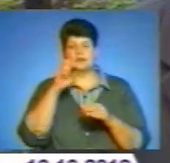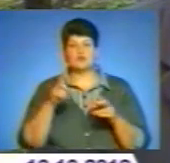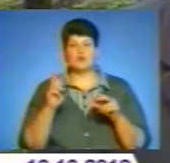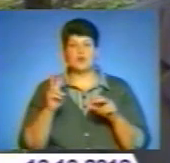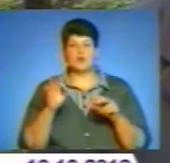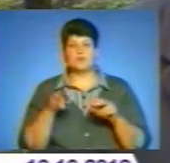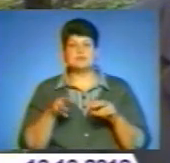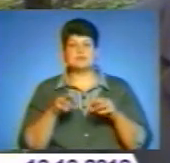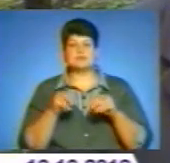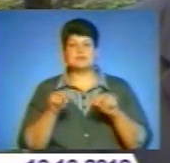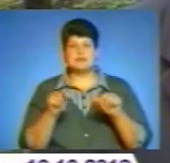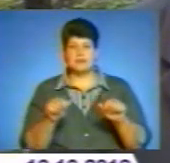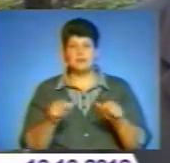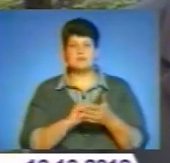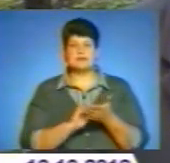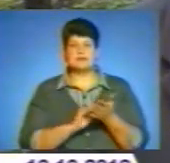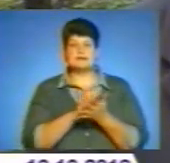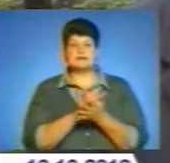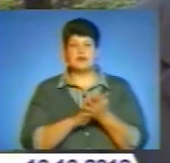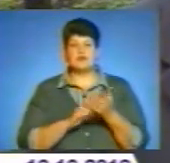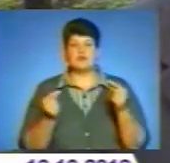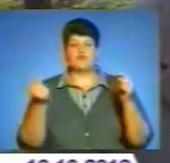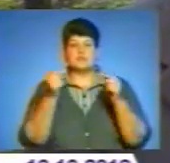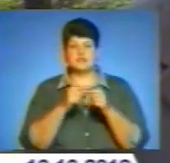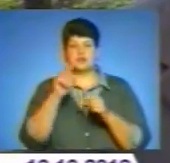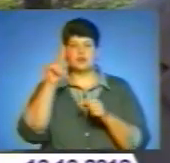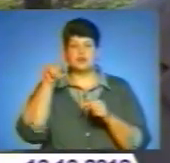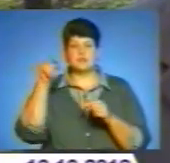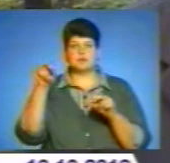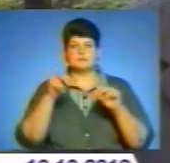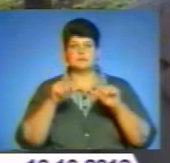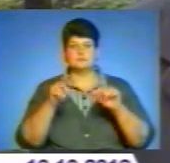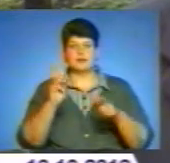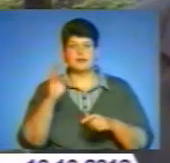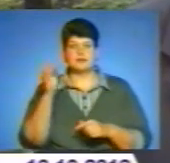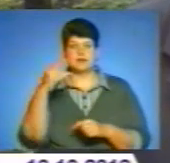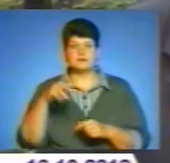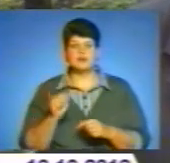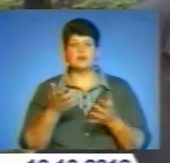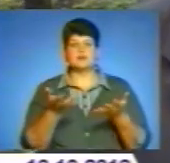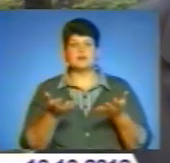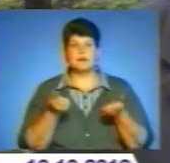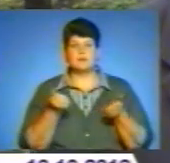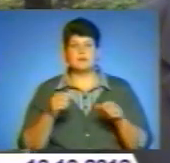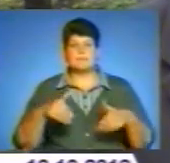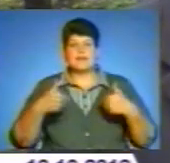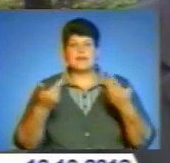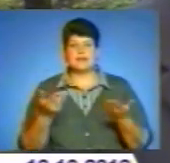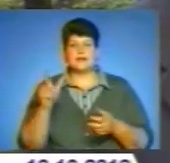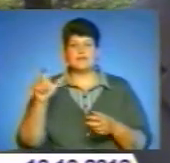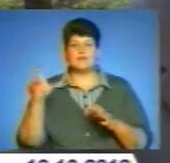організації. Співпрацюючи з територіальними органами Держкомзему, можуть безпосередньо самі звертатися від імені людини,